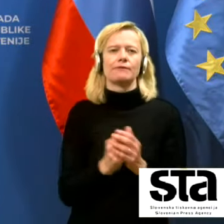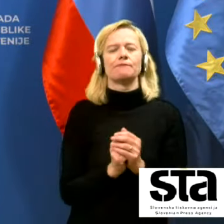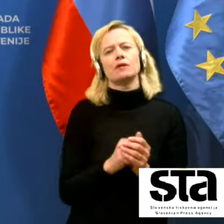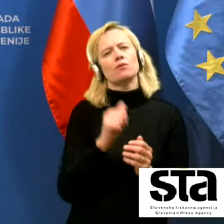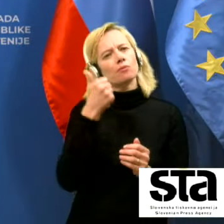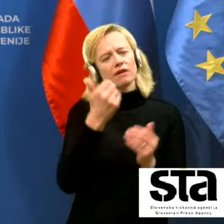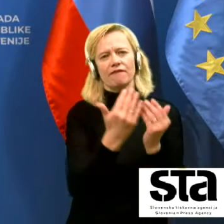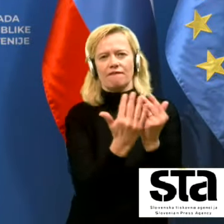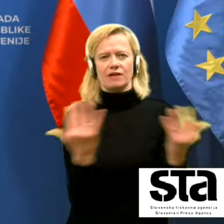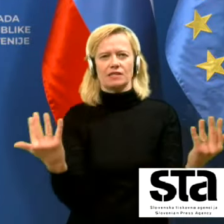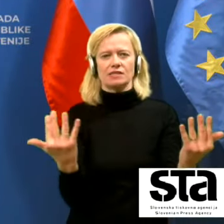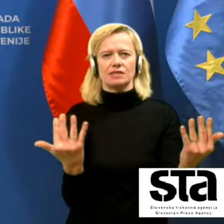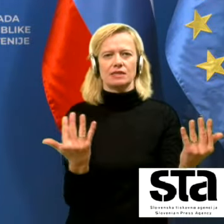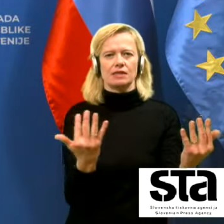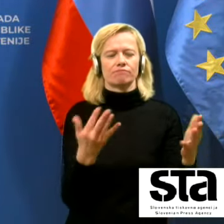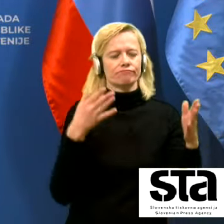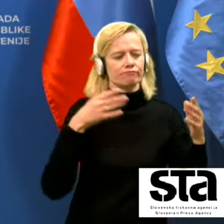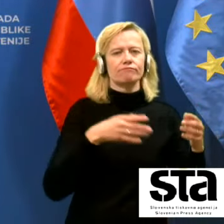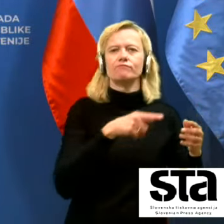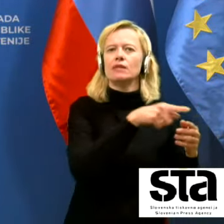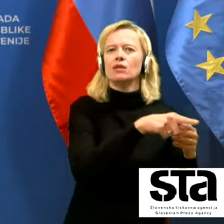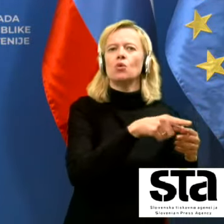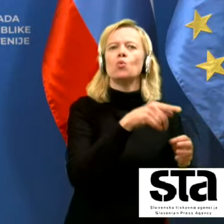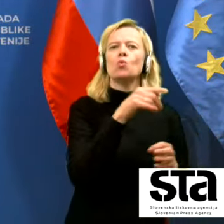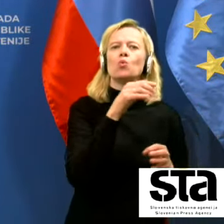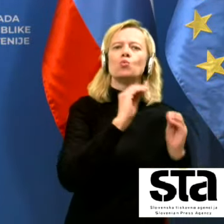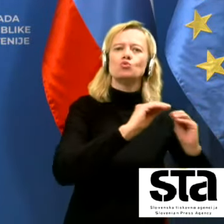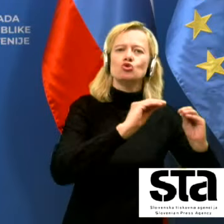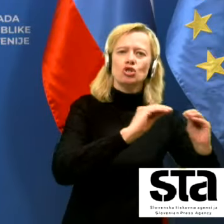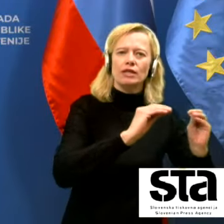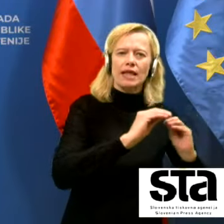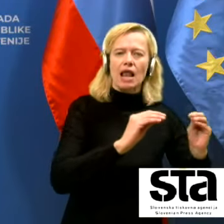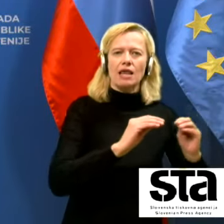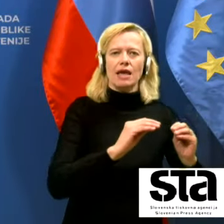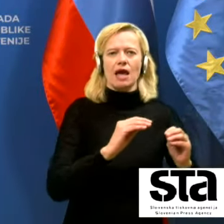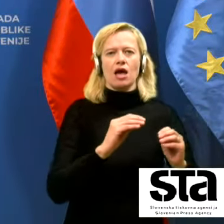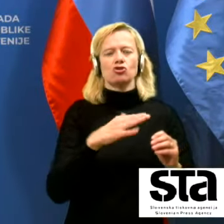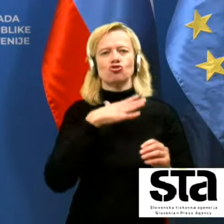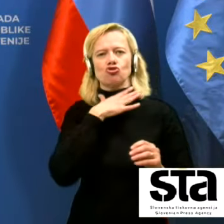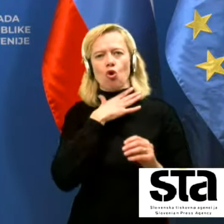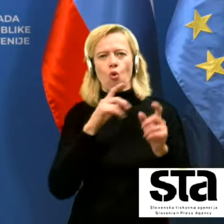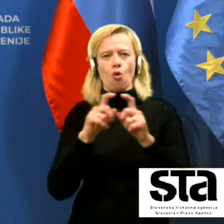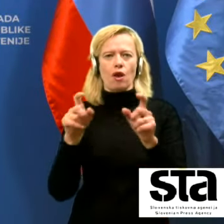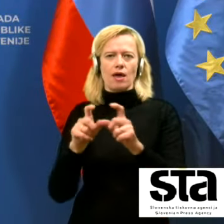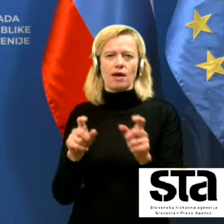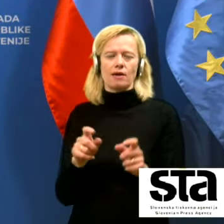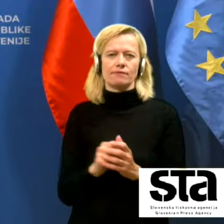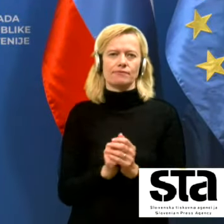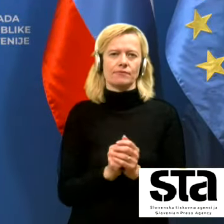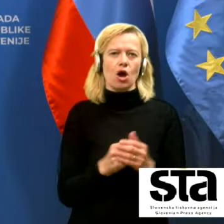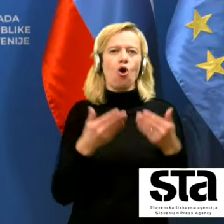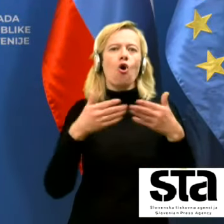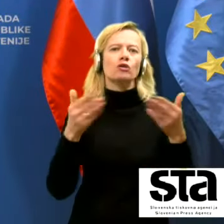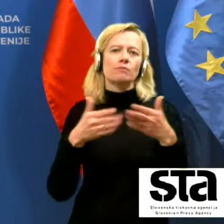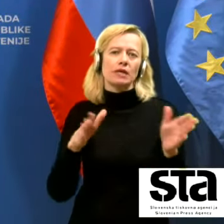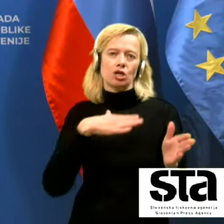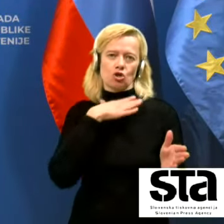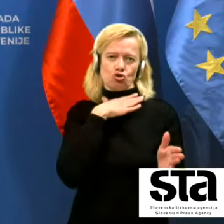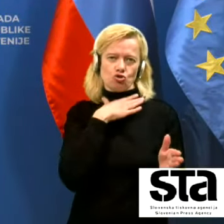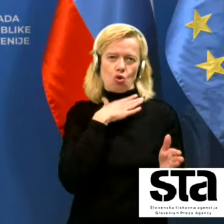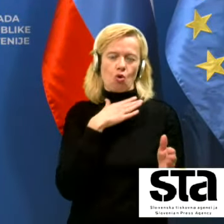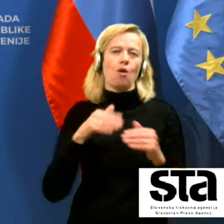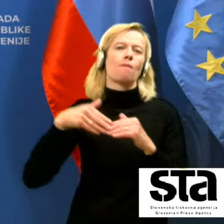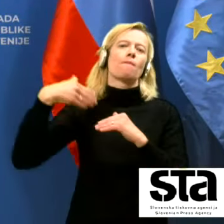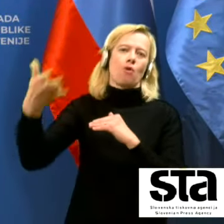prvi vrsti verjetno na učitelje, na šole, glede na to, da so, da je odpiranje šol, seveda tudi po